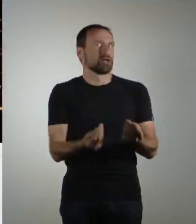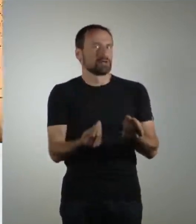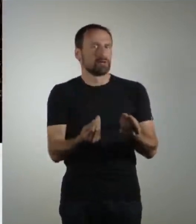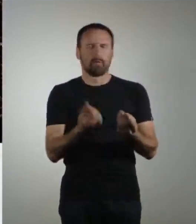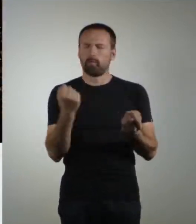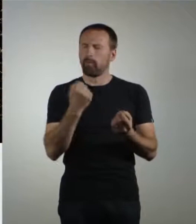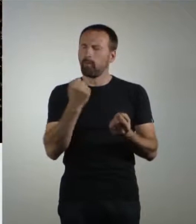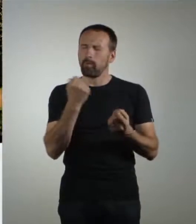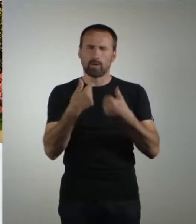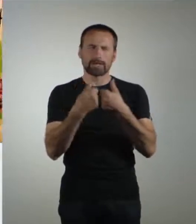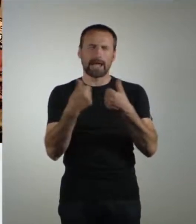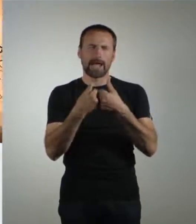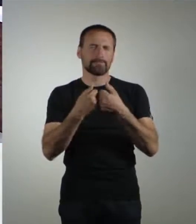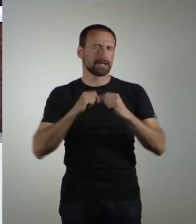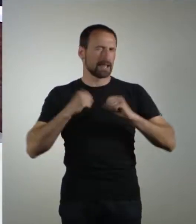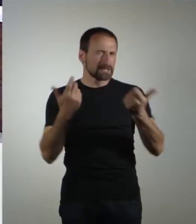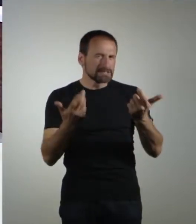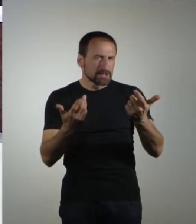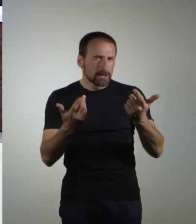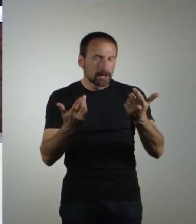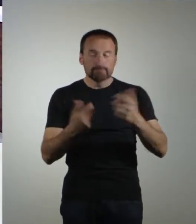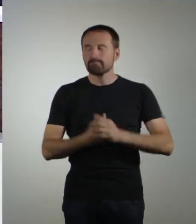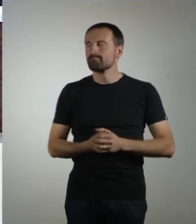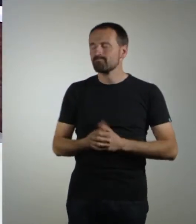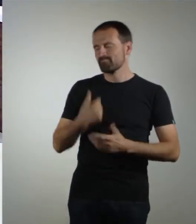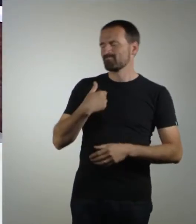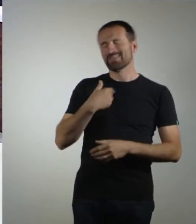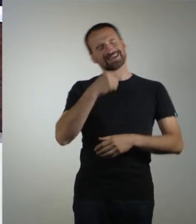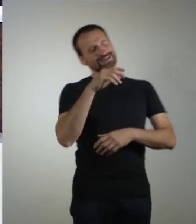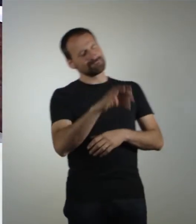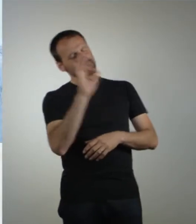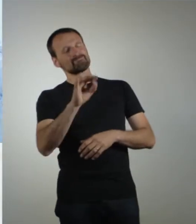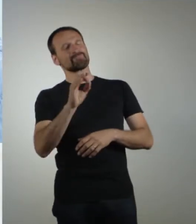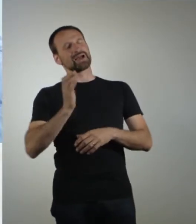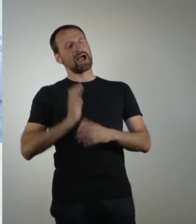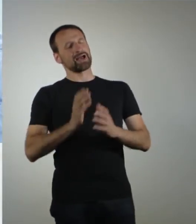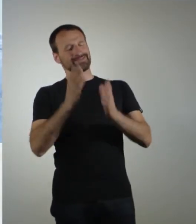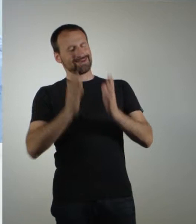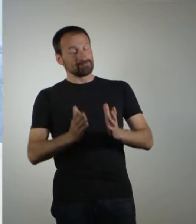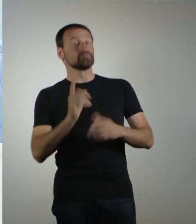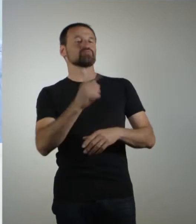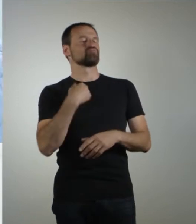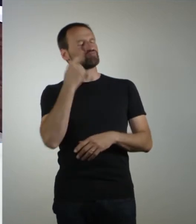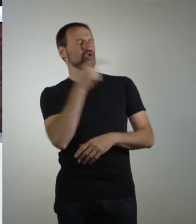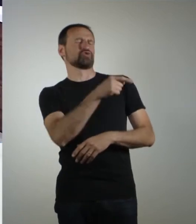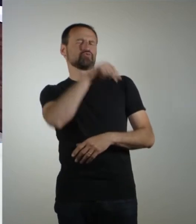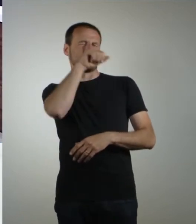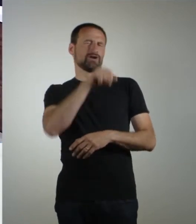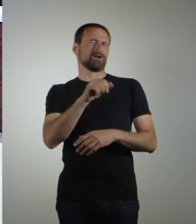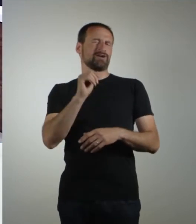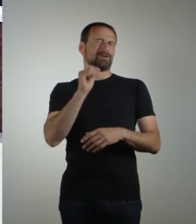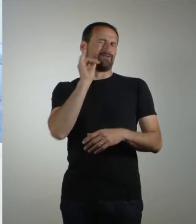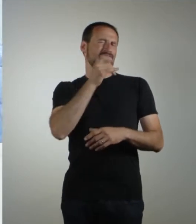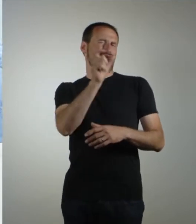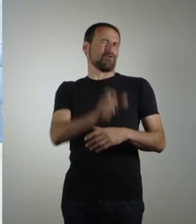Das ultimative Gaming-Erlebnis. Ich hab uns schon mal Charakter ausgesucht und ich dachte mir, weil du gerne Frauen anschaust. Ja, wen hast du dann